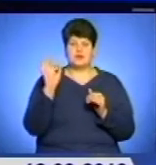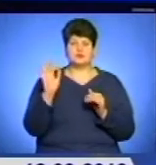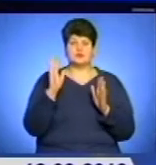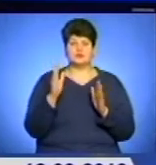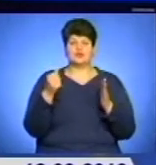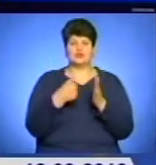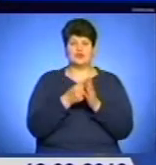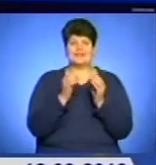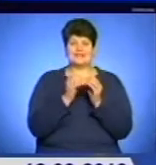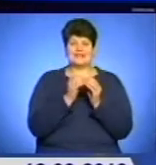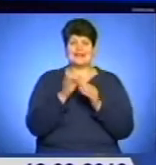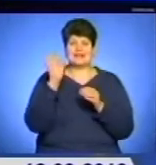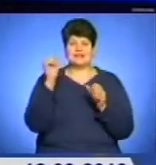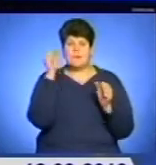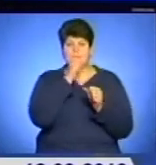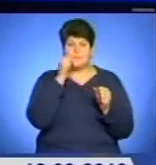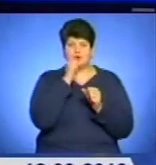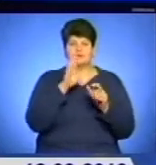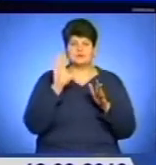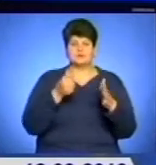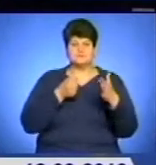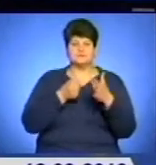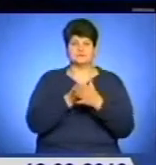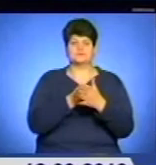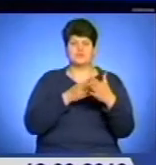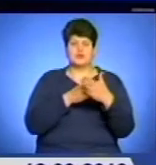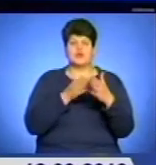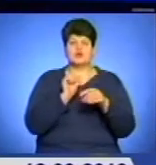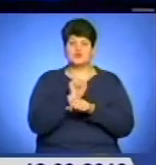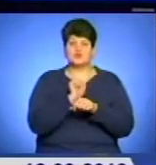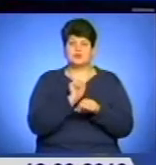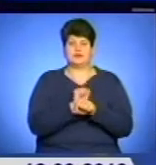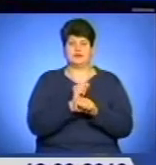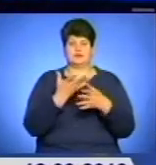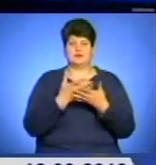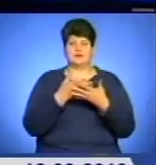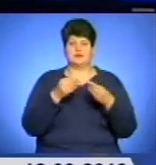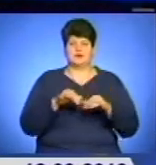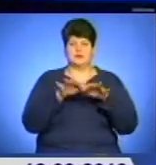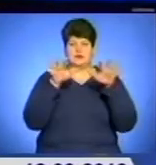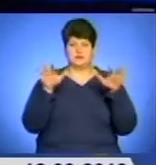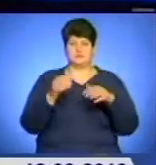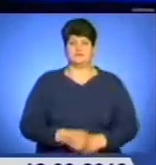градусів морозу, є стримуючим фактором для швидкого танення снігу і сходження талих вод.